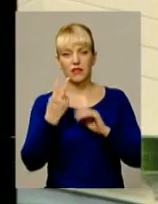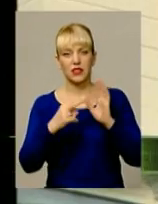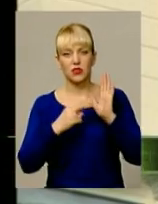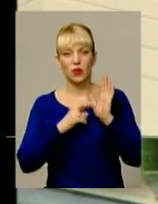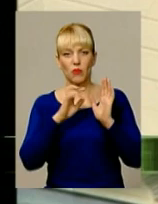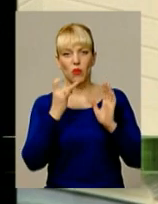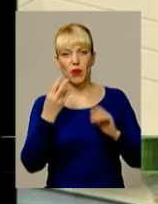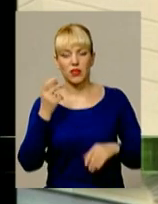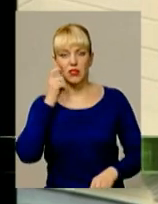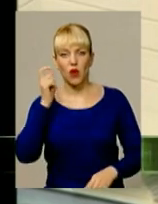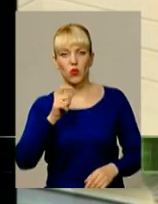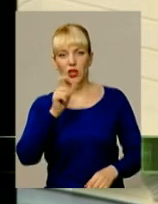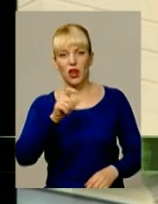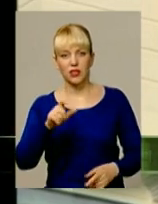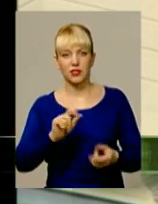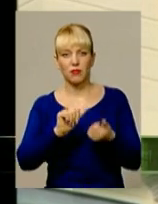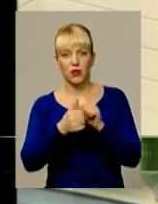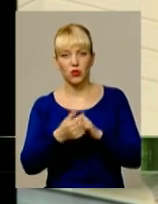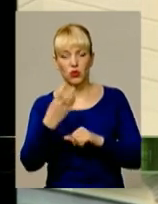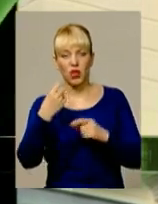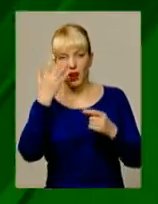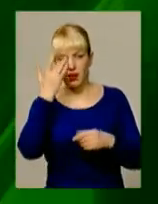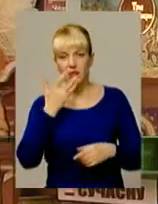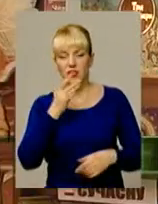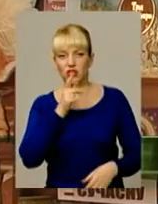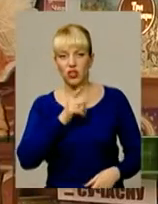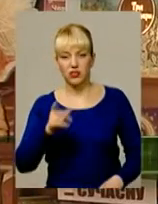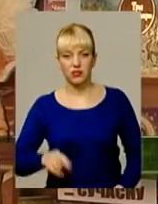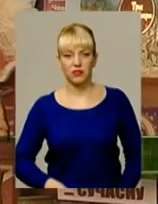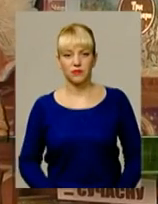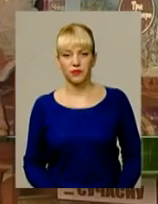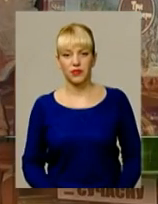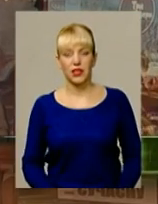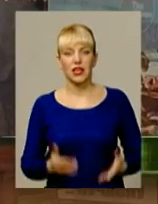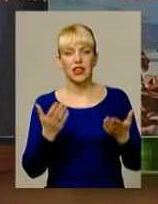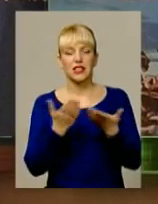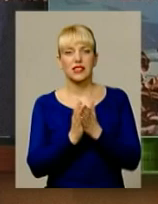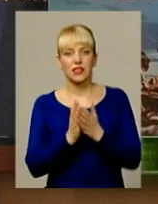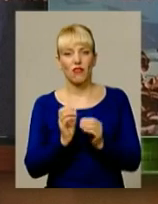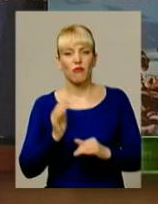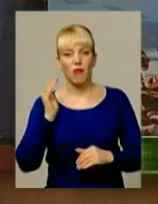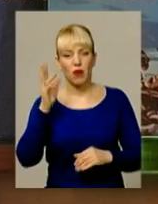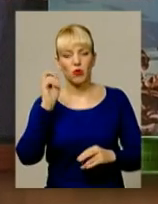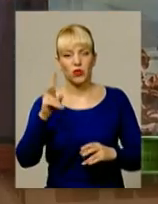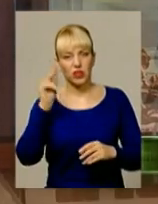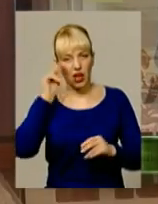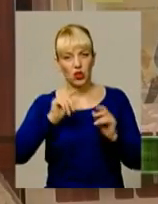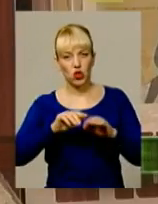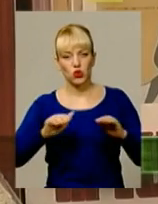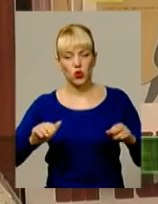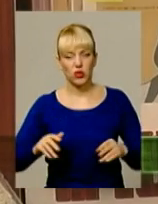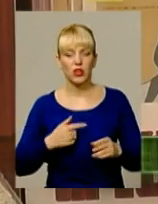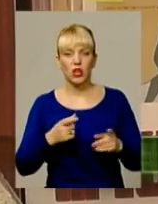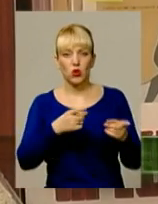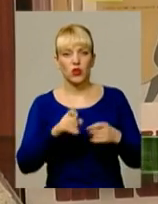березня українці перейдуть на літній час. З книгою «У майбутнє. Як школярі області долучаються до